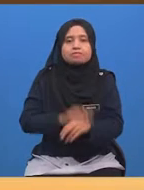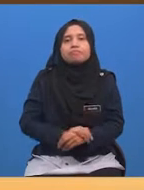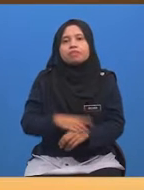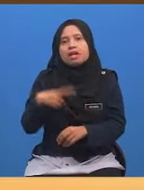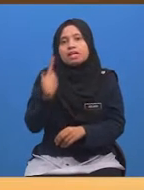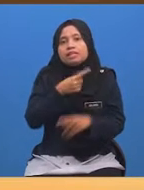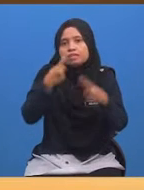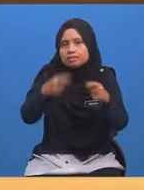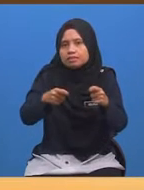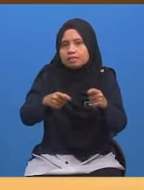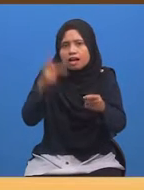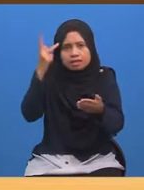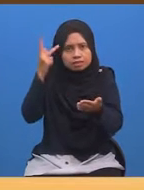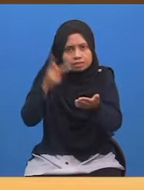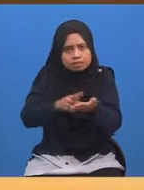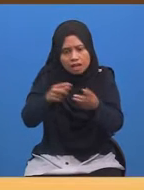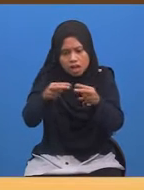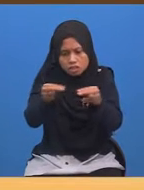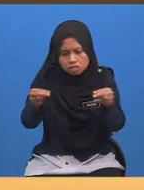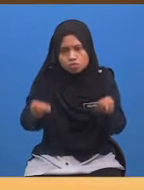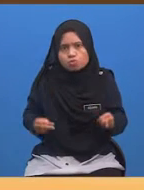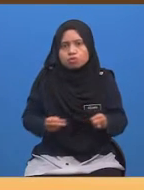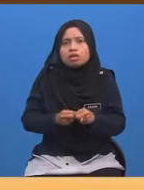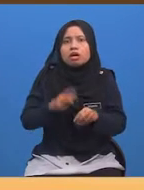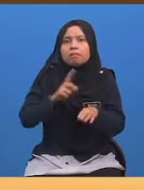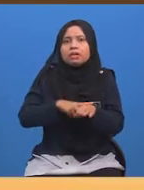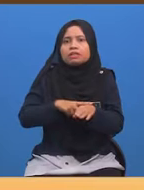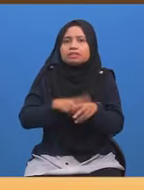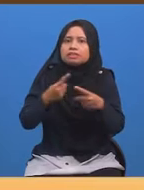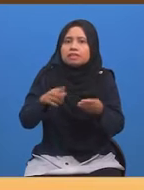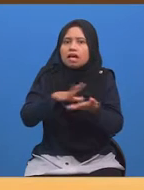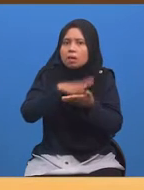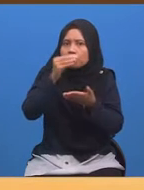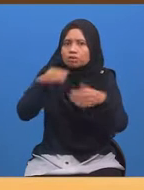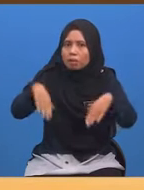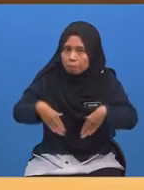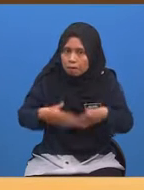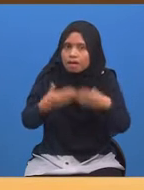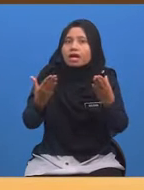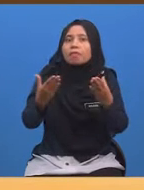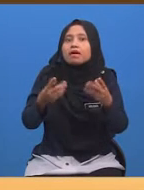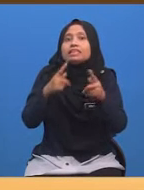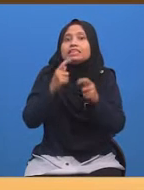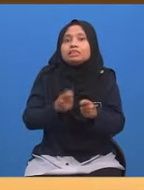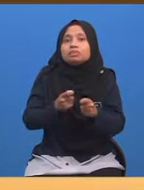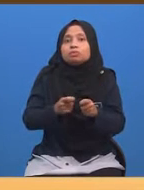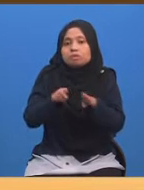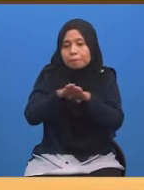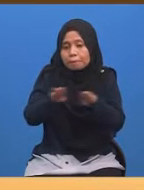Kita telah mengenali Zon Masa dan juga telah belajar bagaimana menentukan